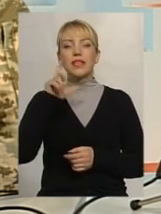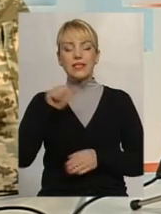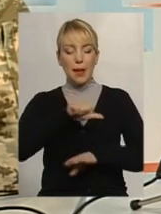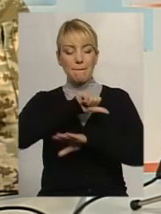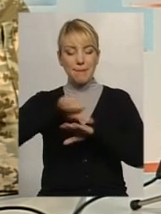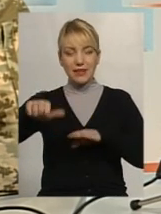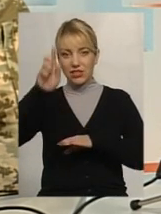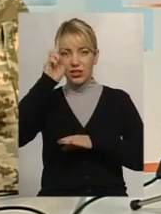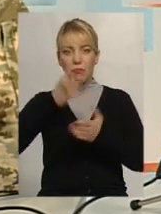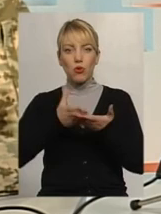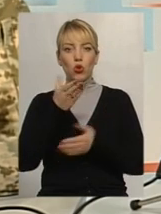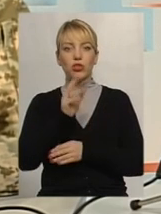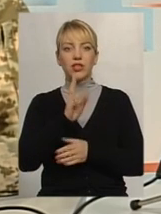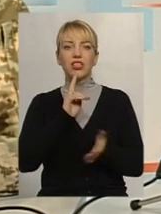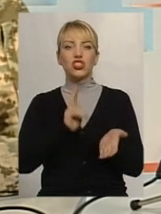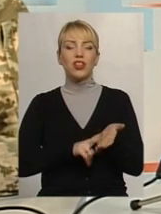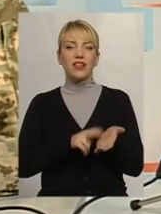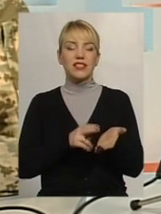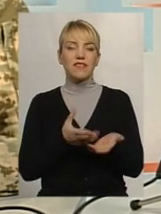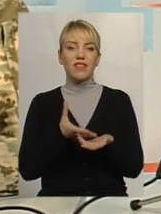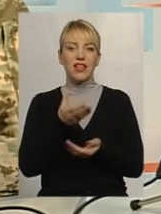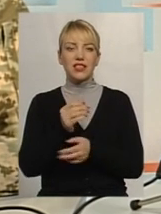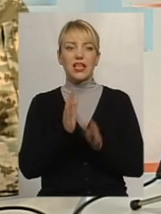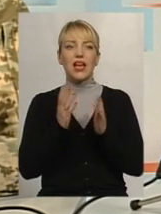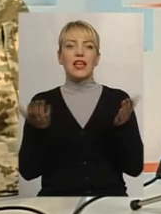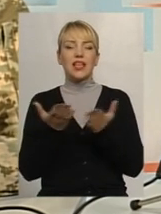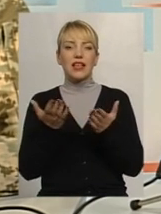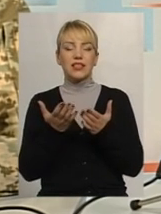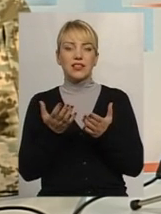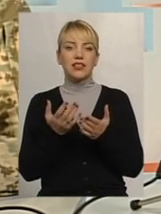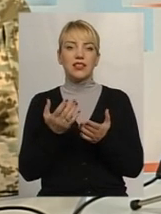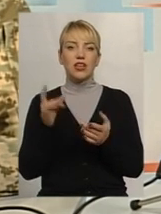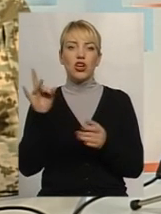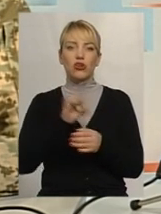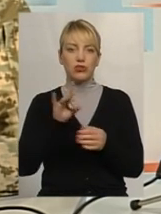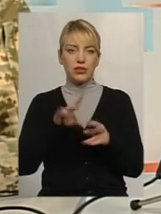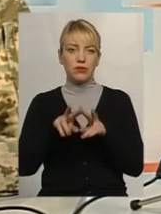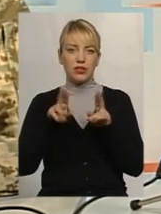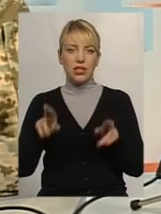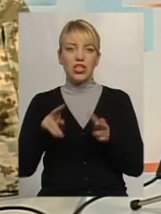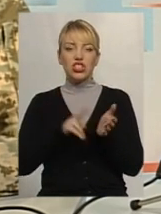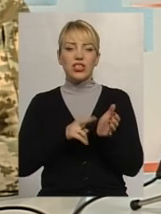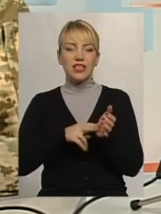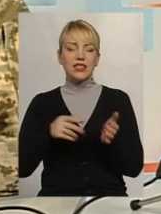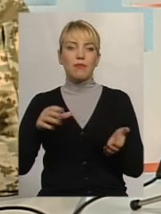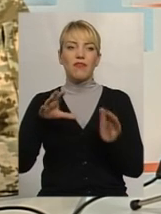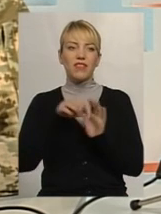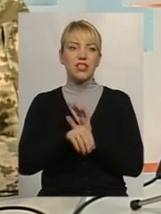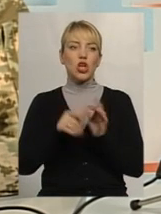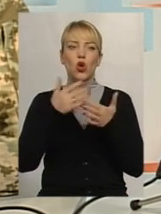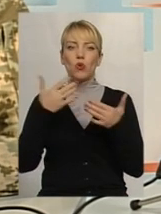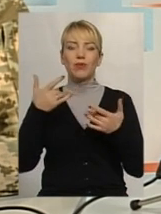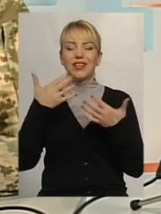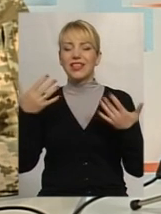країни платяться лише членські внески, які співрозмірні з членськими внесками в будь-якій іншій міжнародній організації.